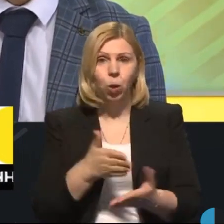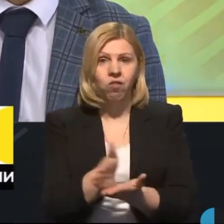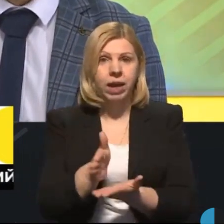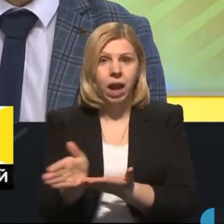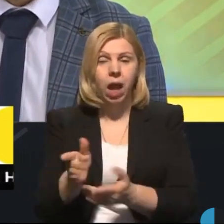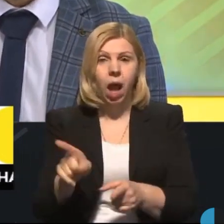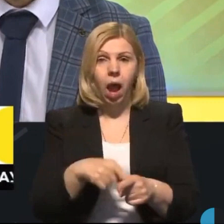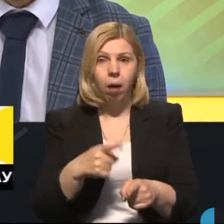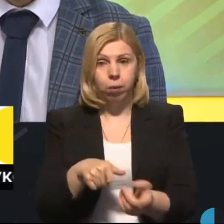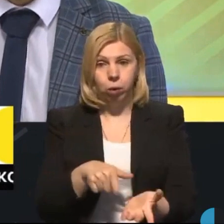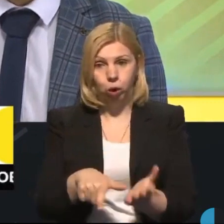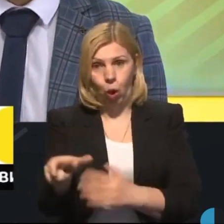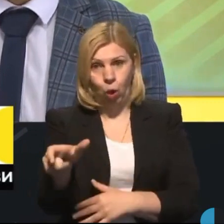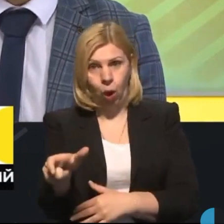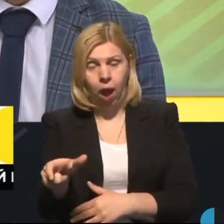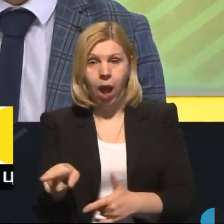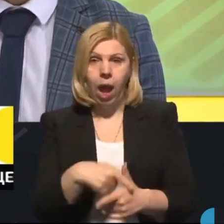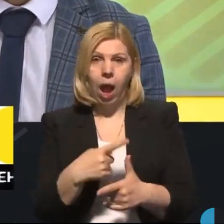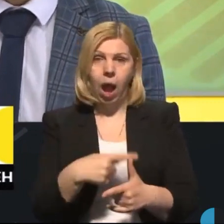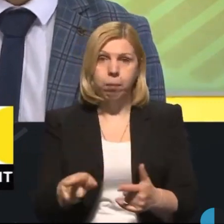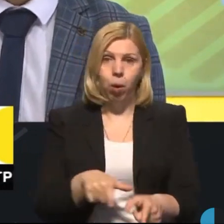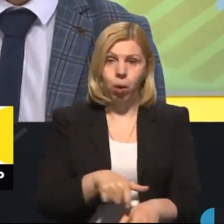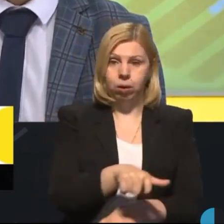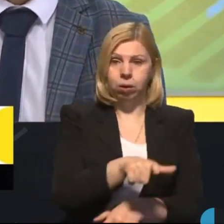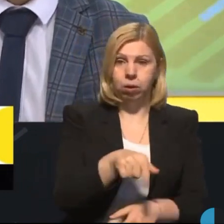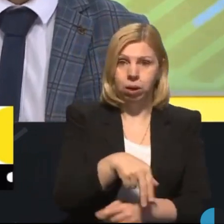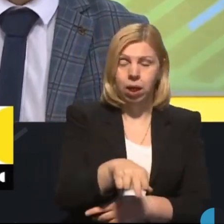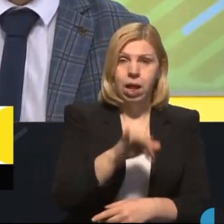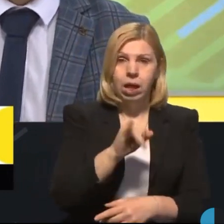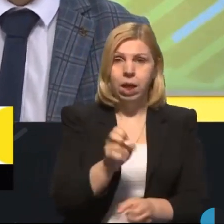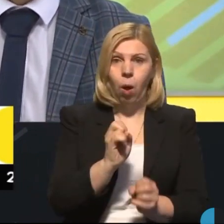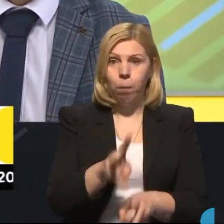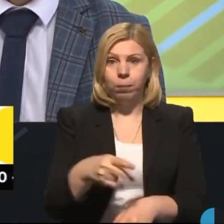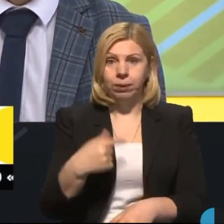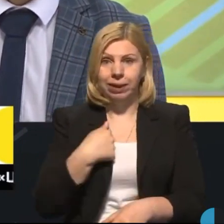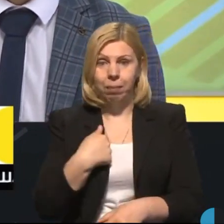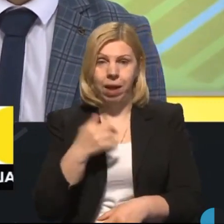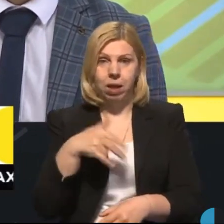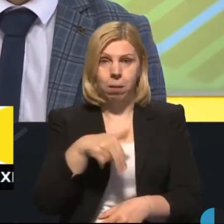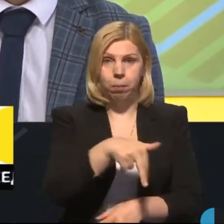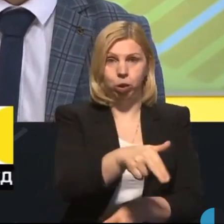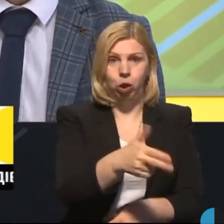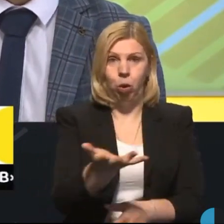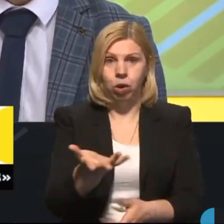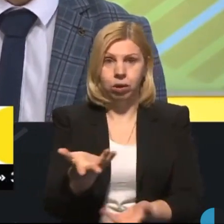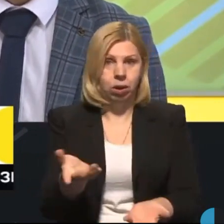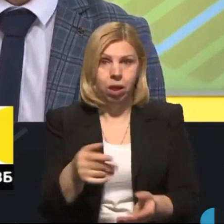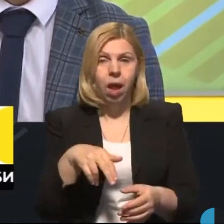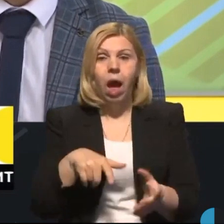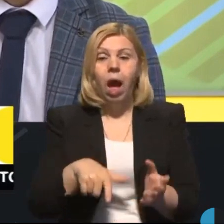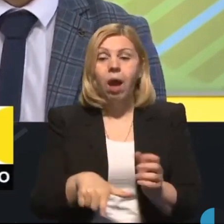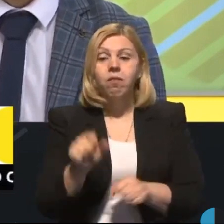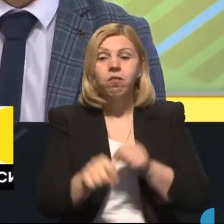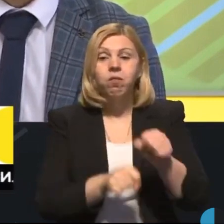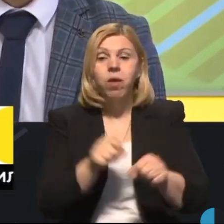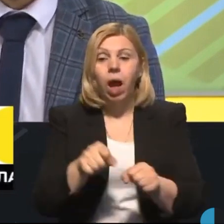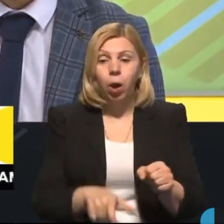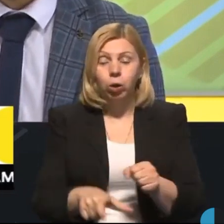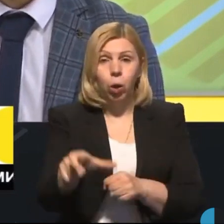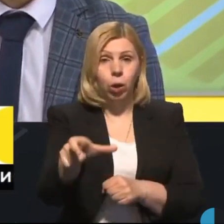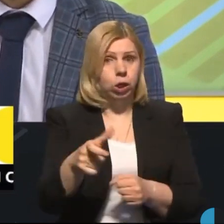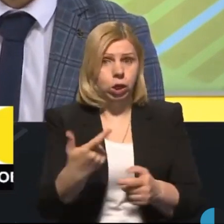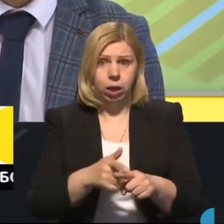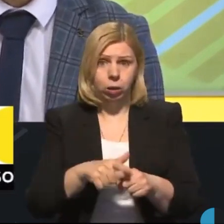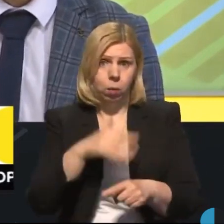або їхати по дорозі, або по тротуару і наражати на безпеку і себе, і пішоходів. Тобто велодоріжки, вони би вирішували дуже